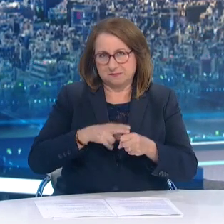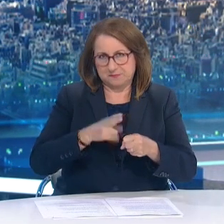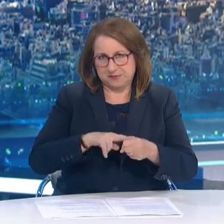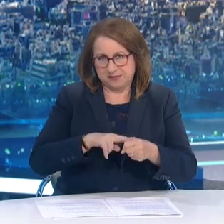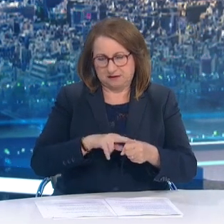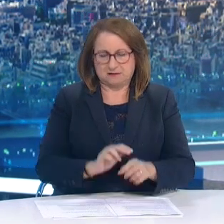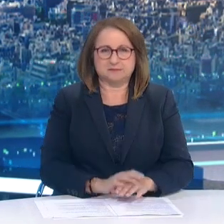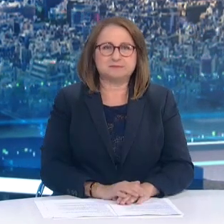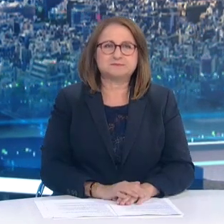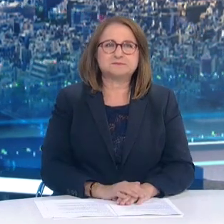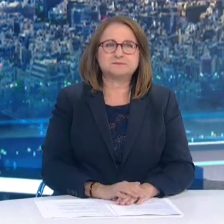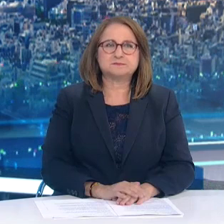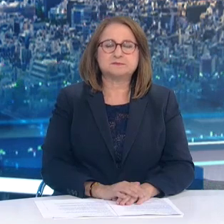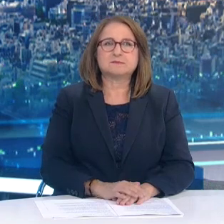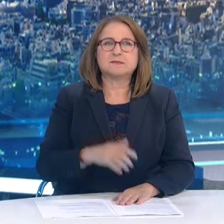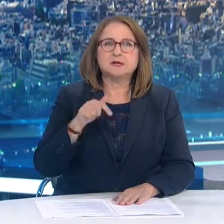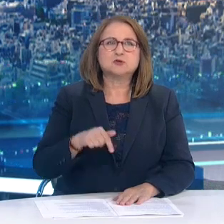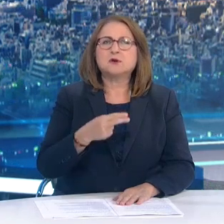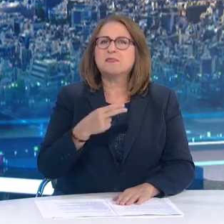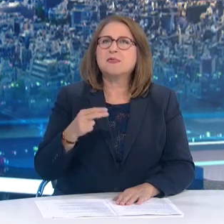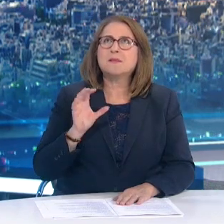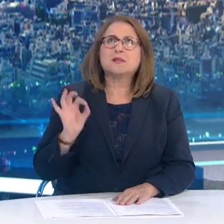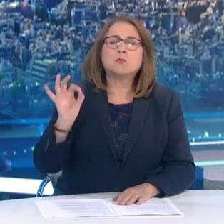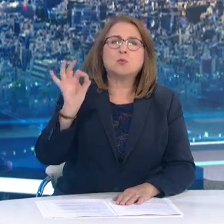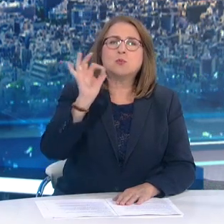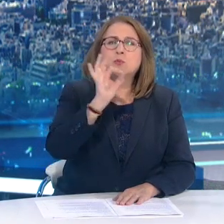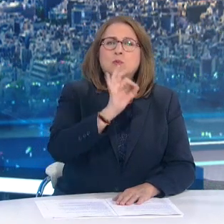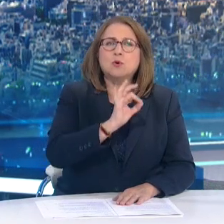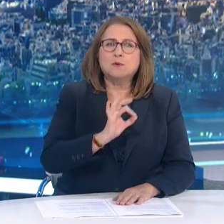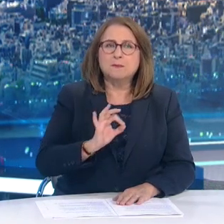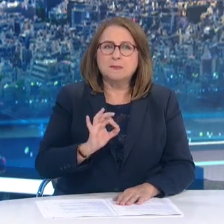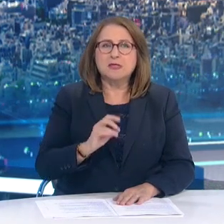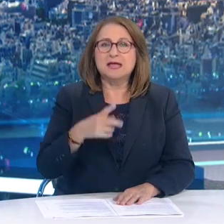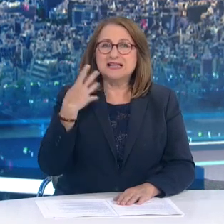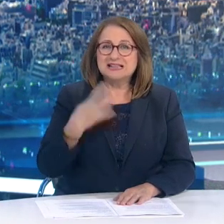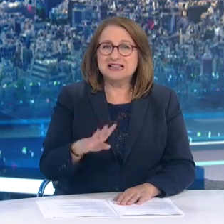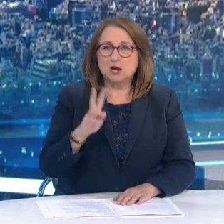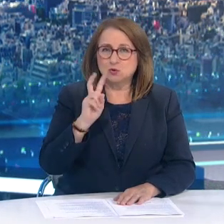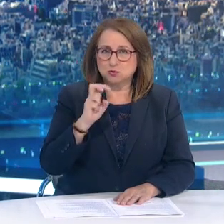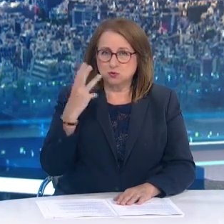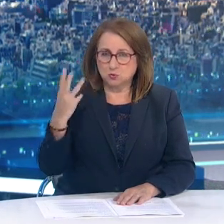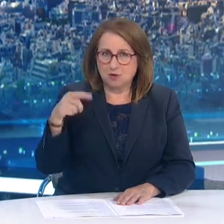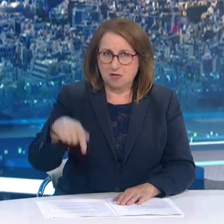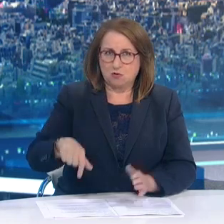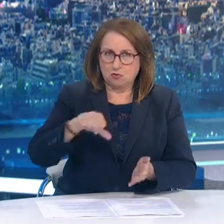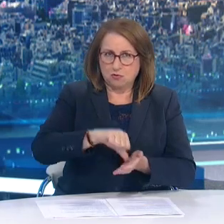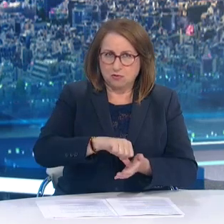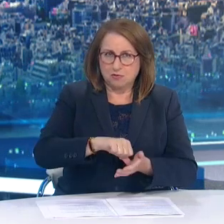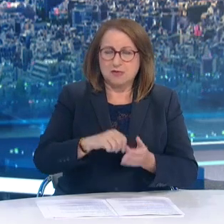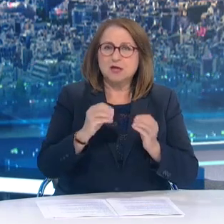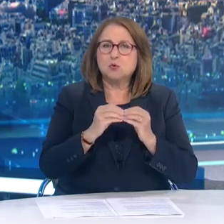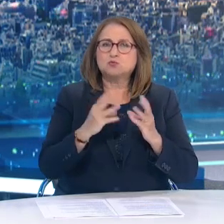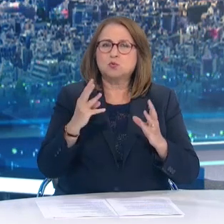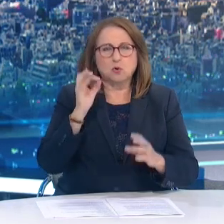τη ζωή τους. Αναφορικά με την κατανομή των νέων κοσμάτων, σημειώνουμε τα 328 νέα κοσμάτα στην Αττική και 28 στη